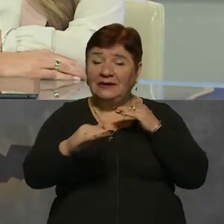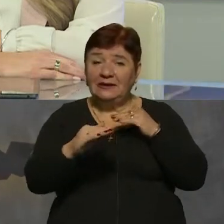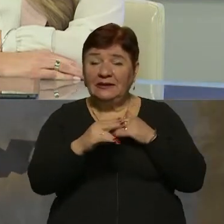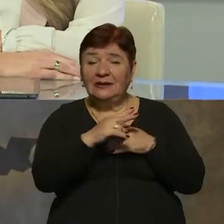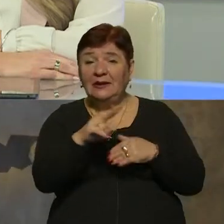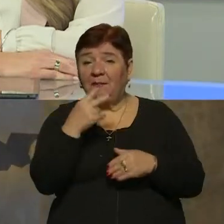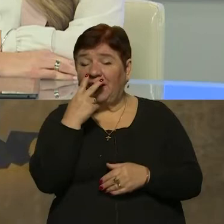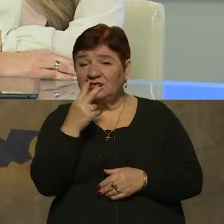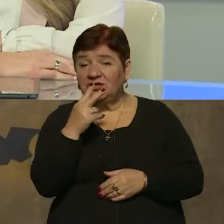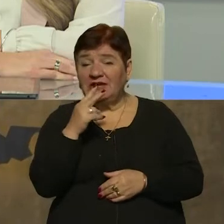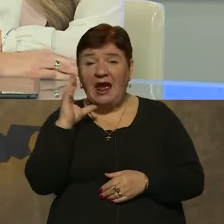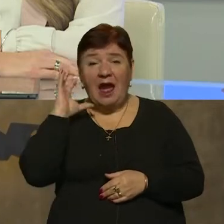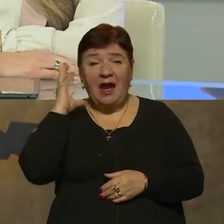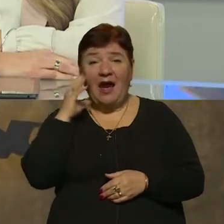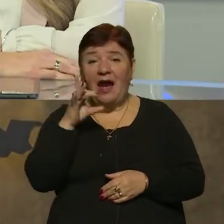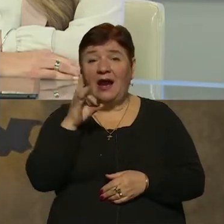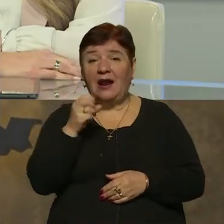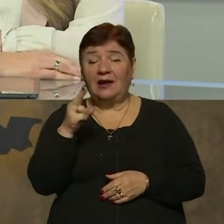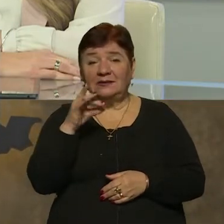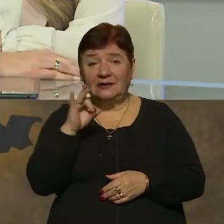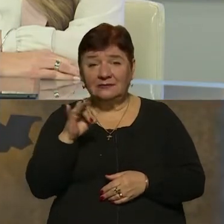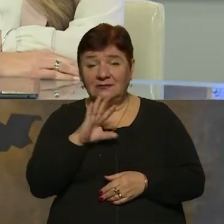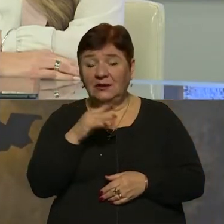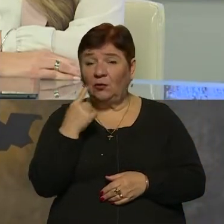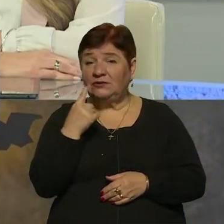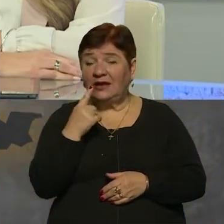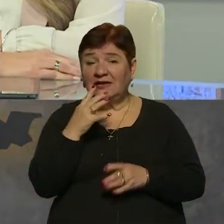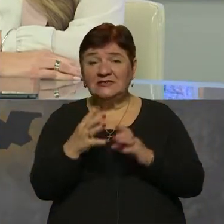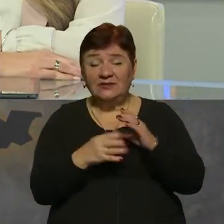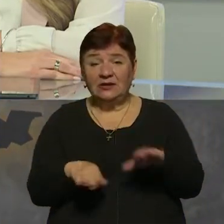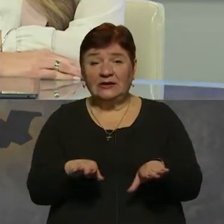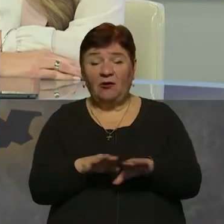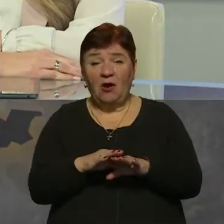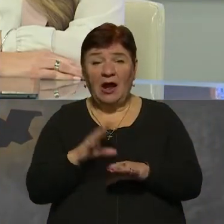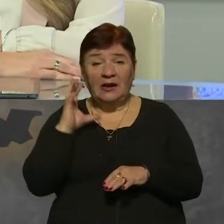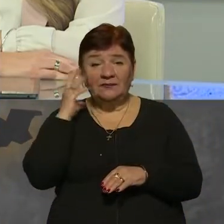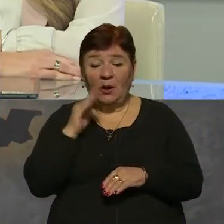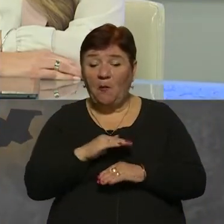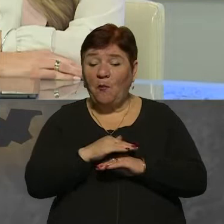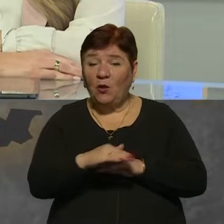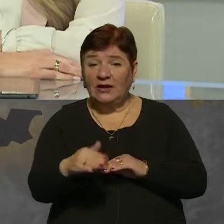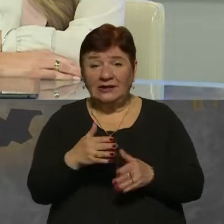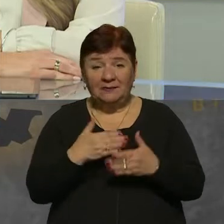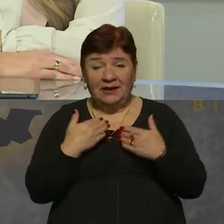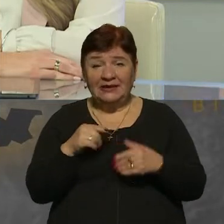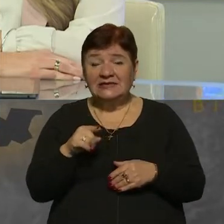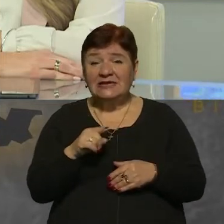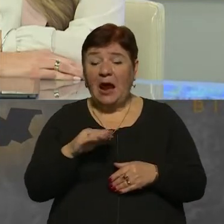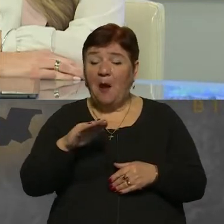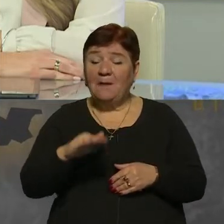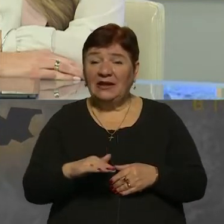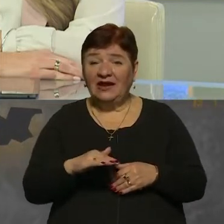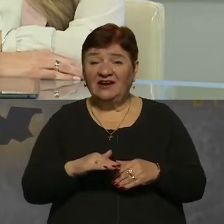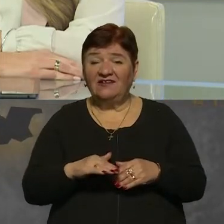бачать радари. Жодна країна світу не має сплошного радіолокаційного поля на цих малих висотах.